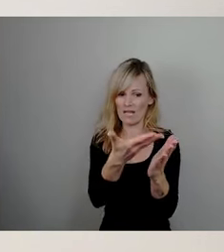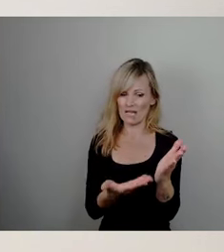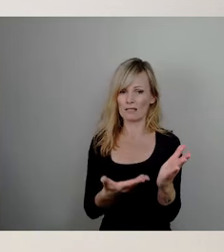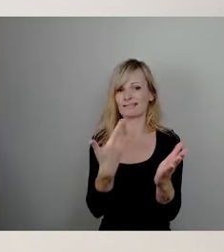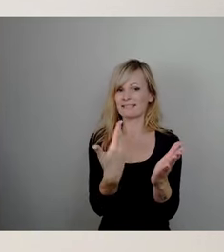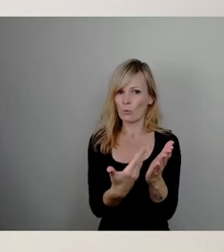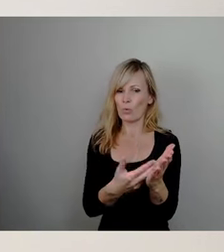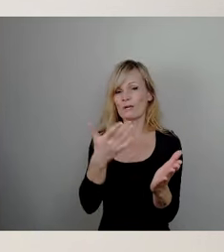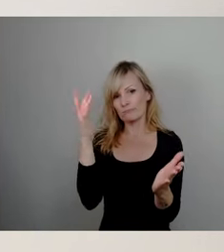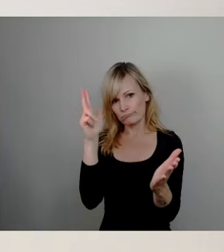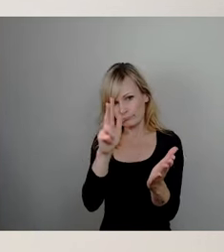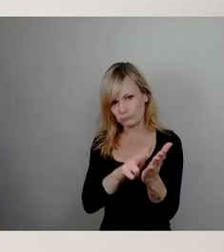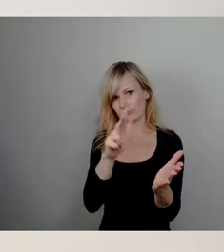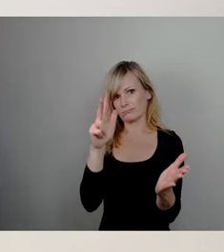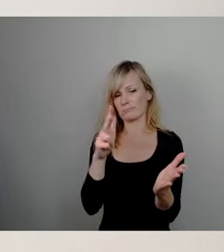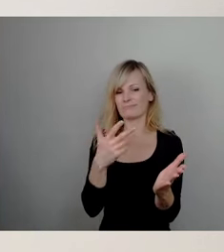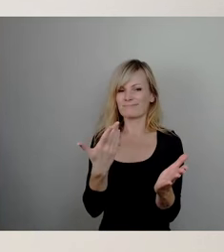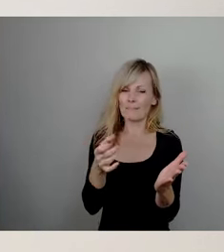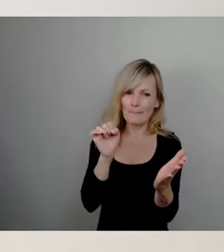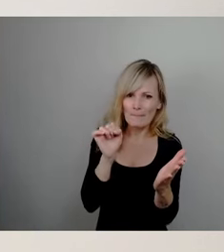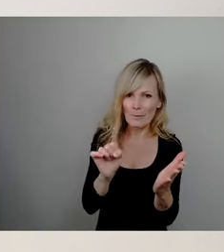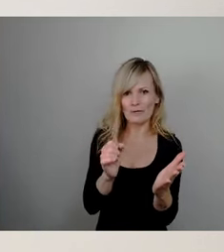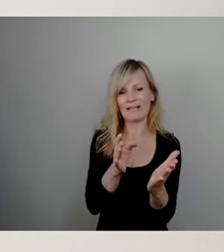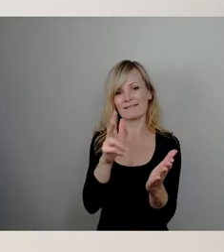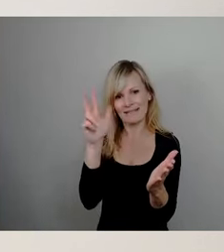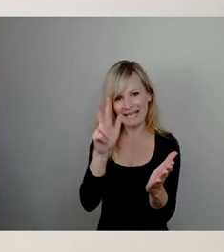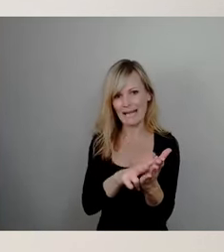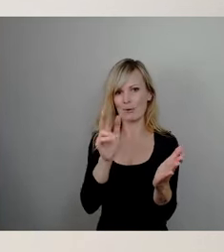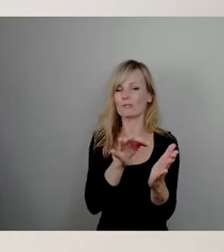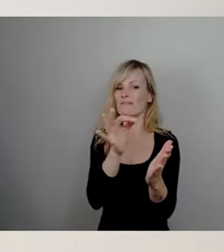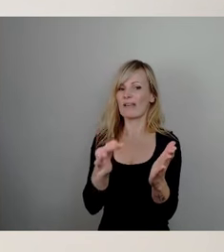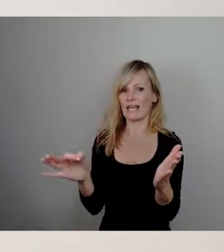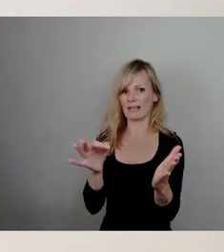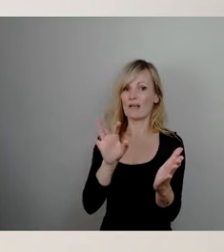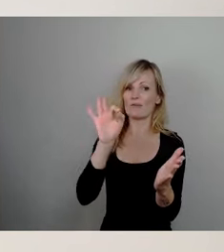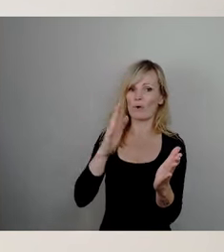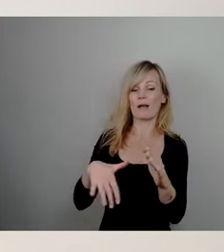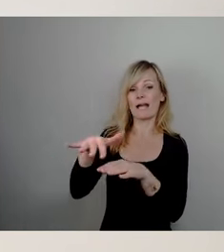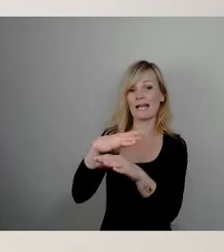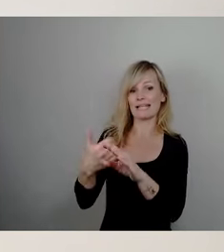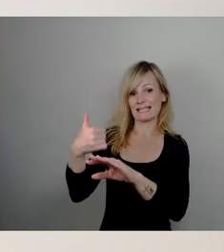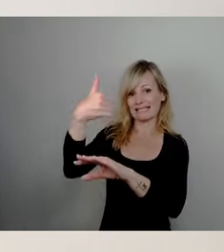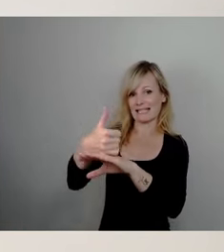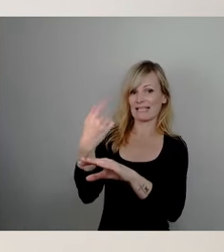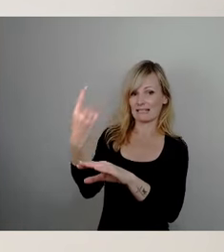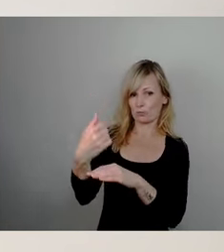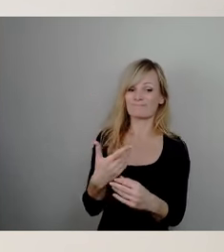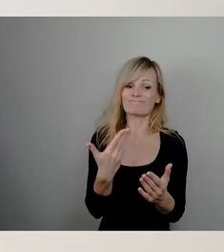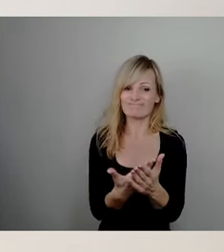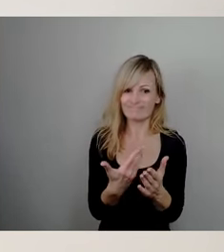genehmigungsfähig ist, was die Landesdirektion angeht, ist es so, dass wir also auch in diesem Bereich